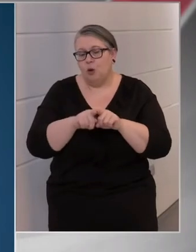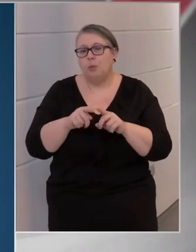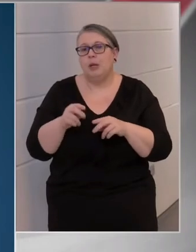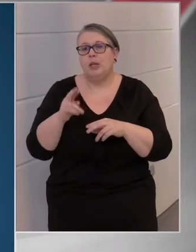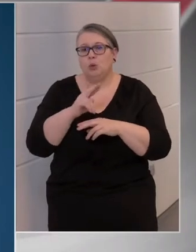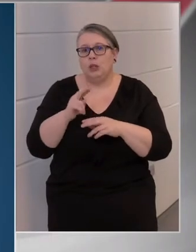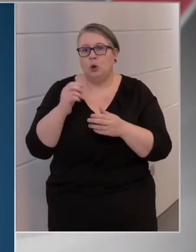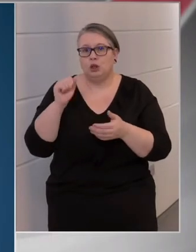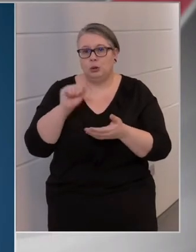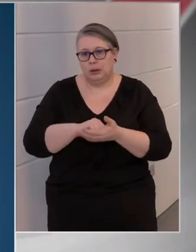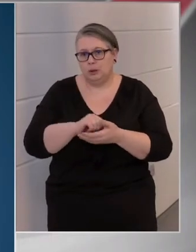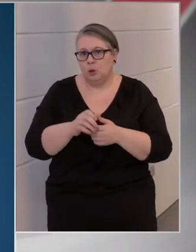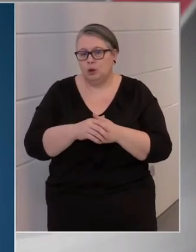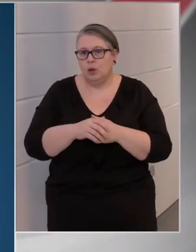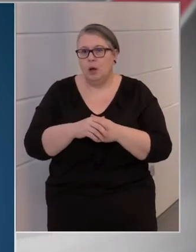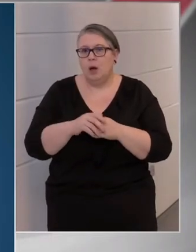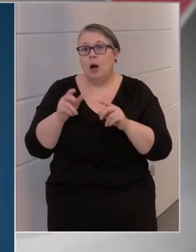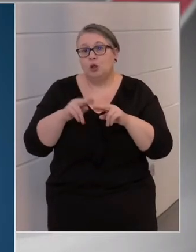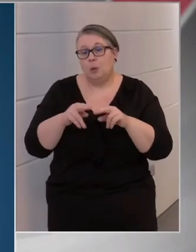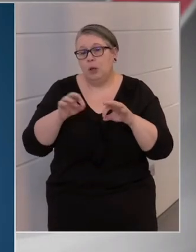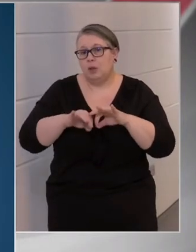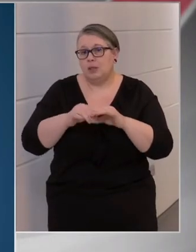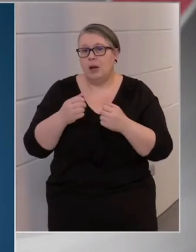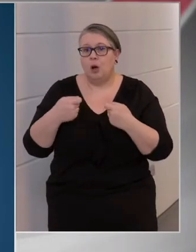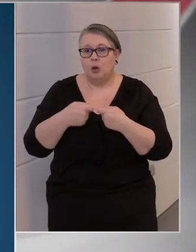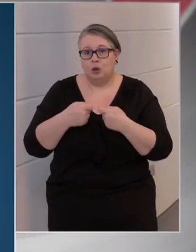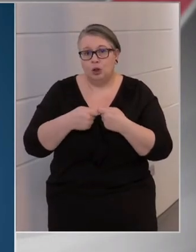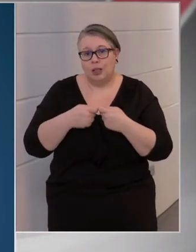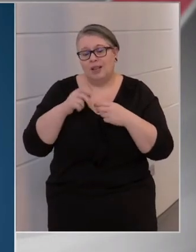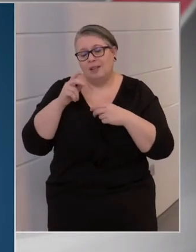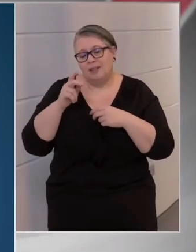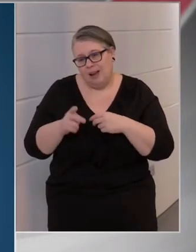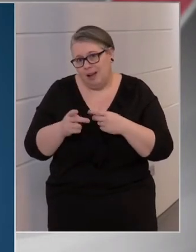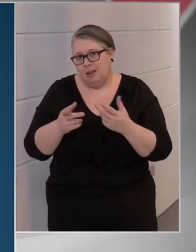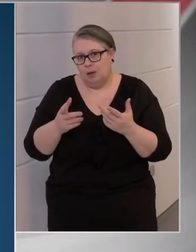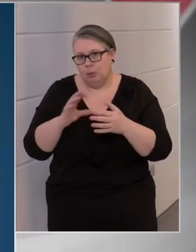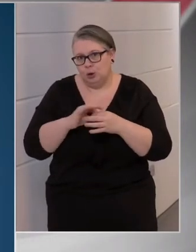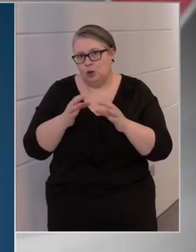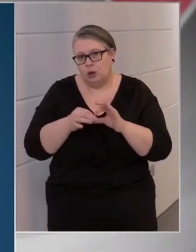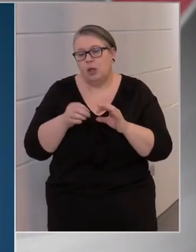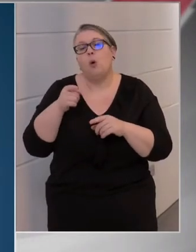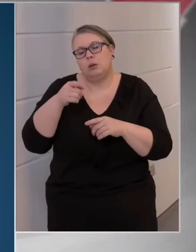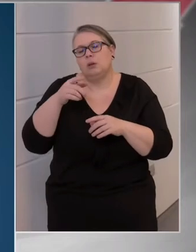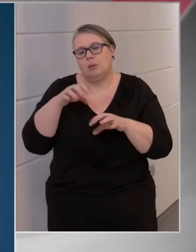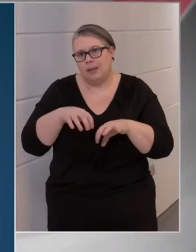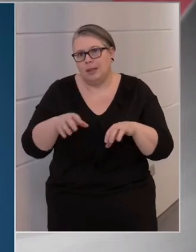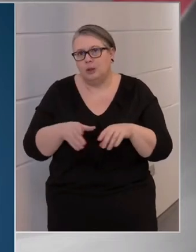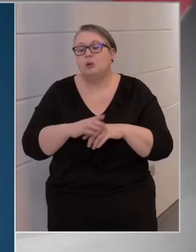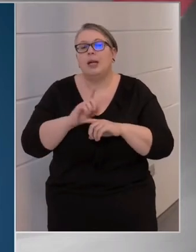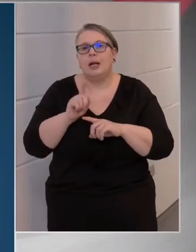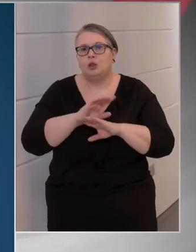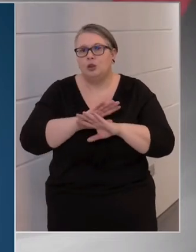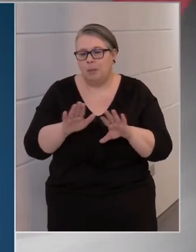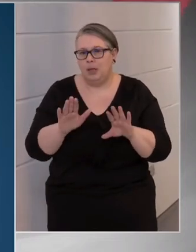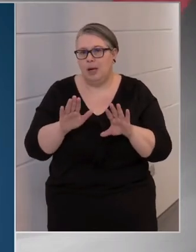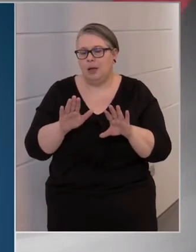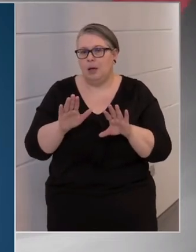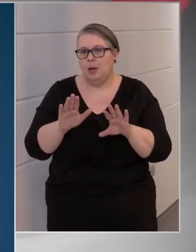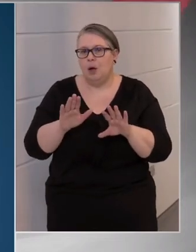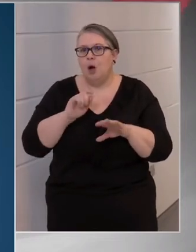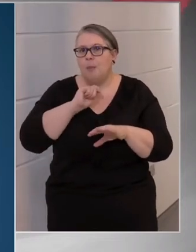biztost, ahol feltétlenül többi országgal közösen muszáj vele kapcsolatot tartani. Ott ezt megtesszük, de semmilyen magyar